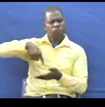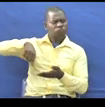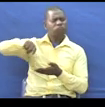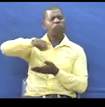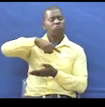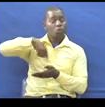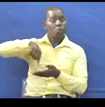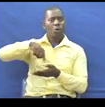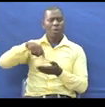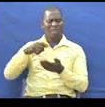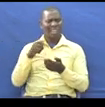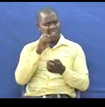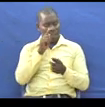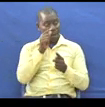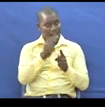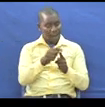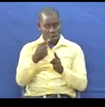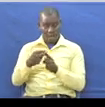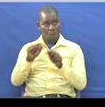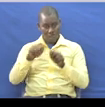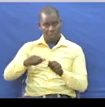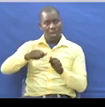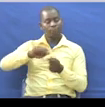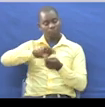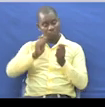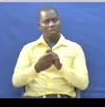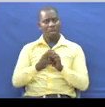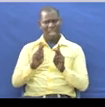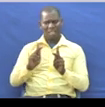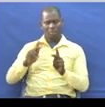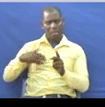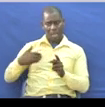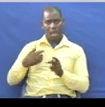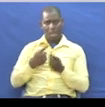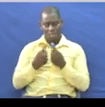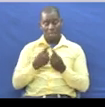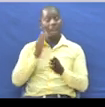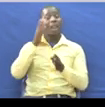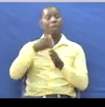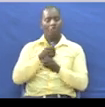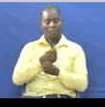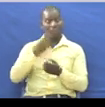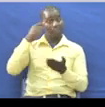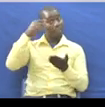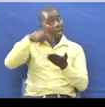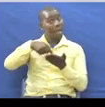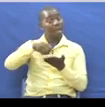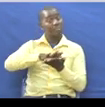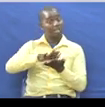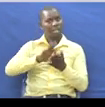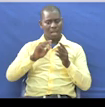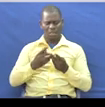neno Lazima litafsiriwe Hata kama wakati mungina lita kiuwa liondolewe Hili upate hili maana ya msingi Lakini Kwa kutumia